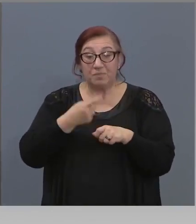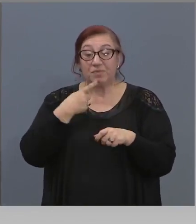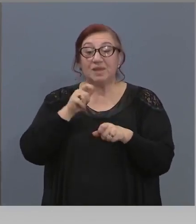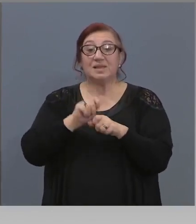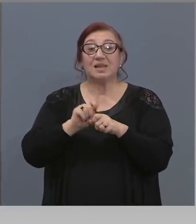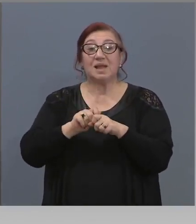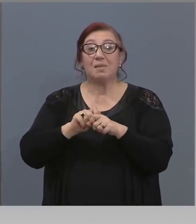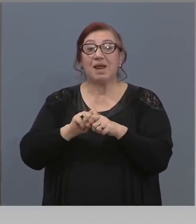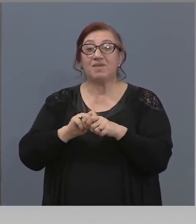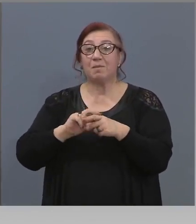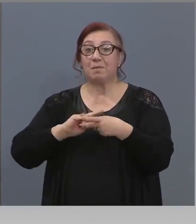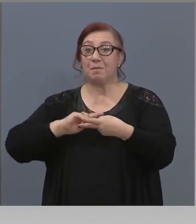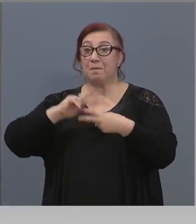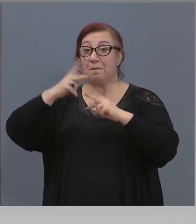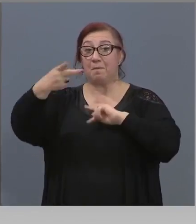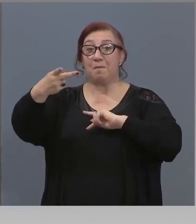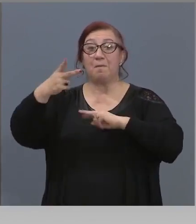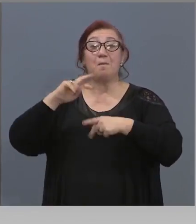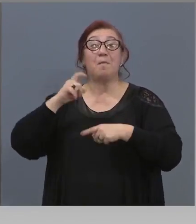бартер?